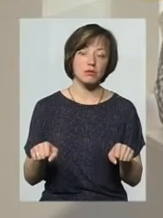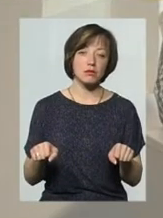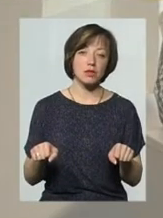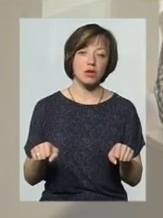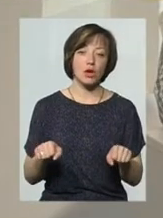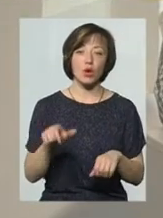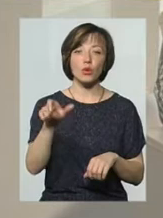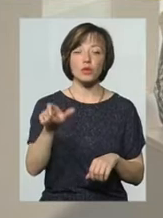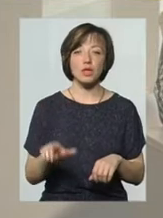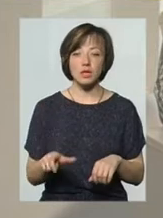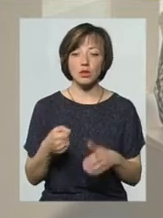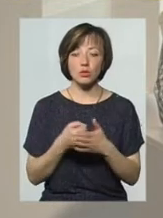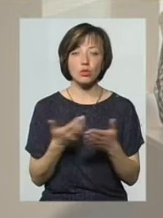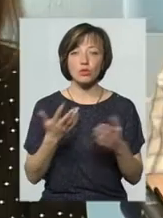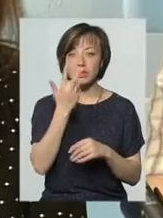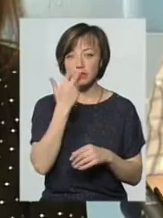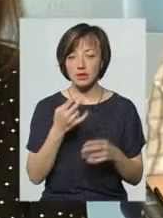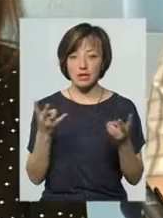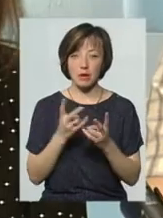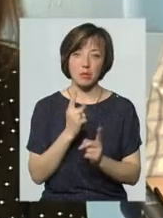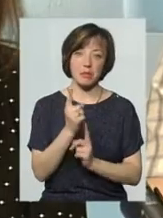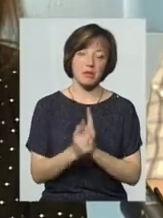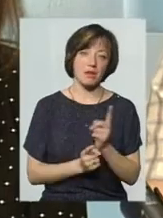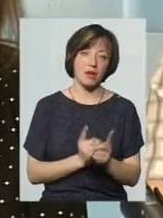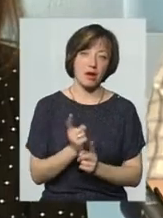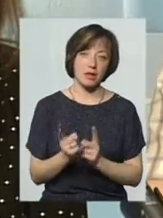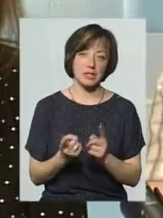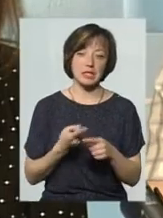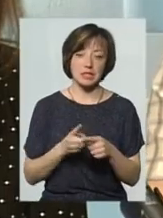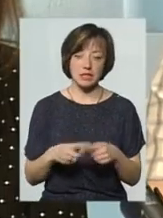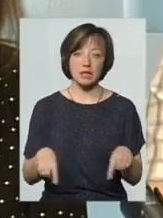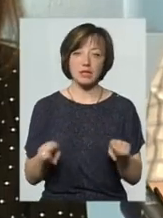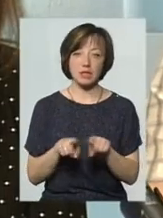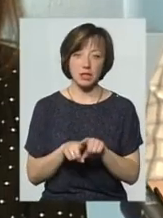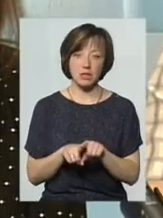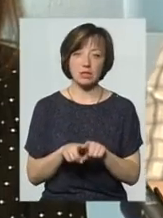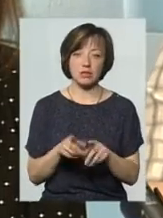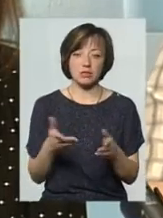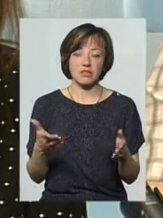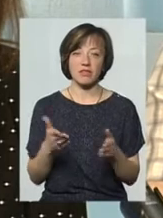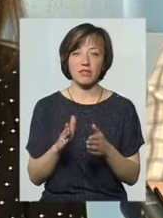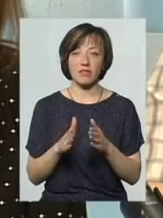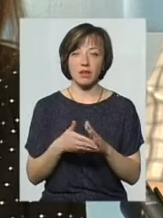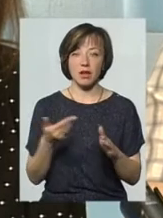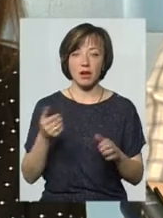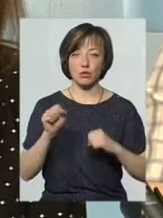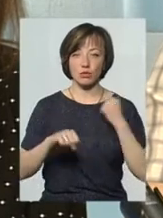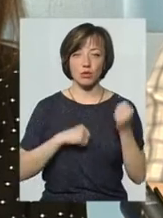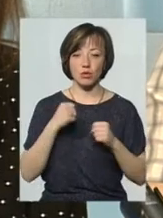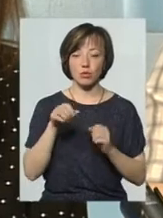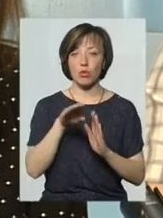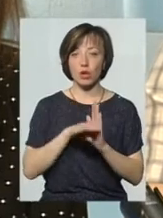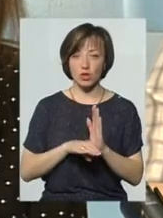з тим, що людина до чогось звикає, тут треба щось міняти і це теж звикає часто супротив. Але дійсно